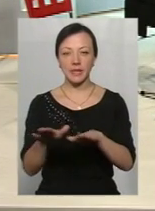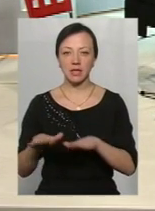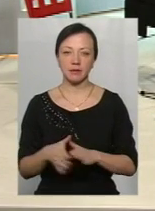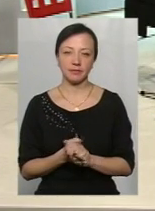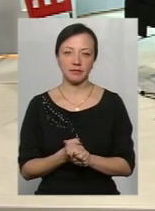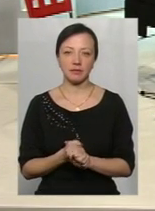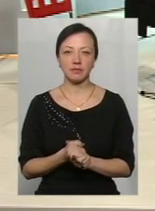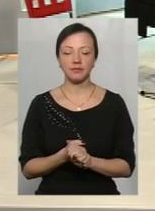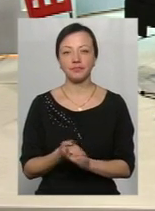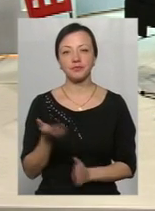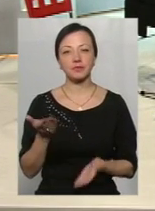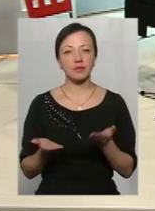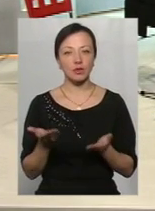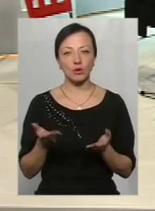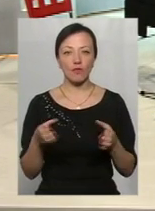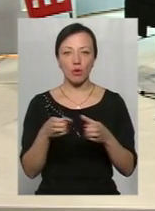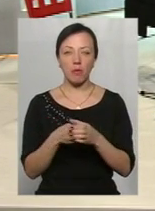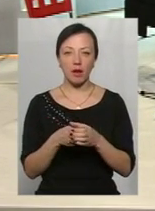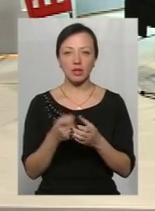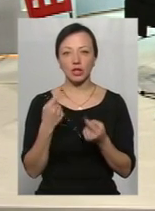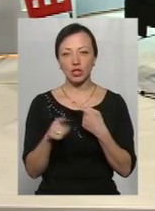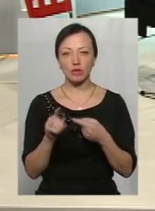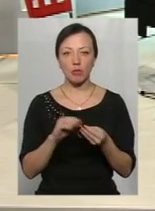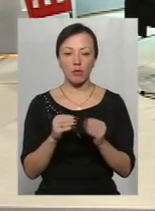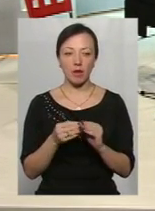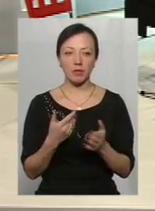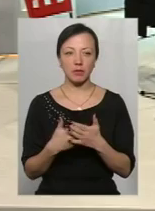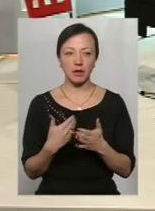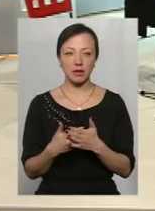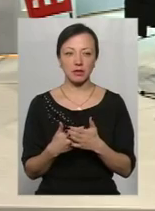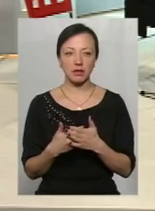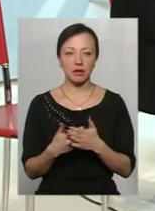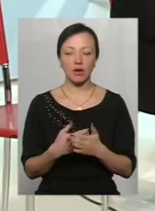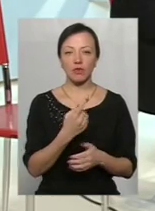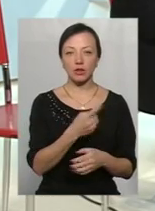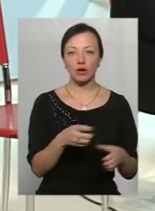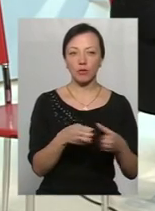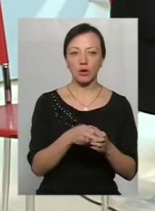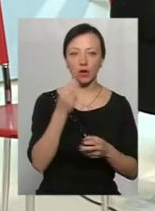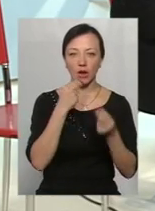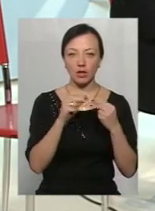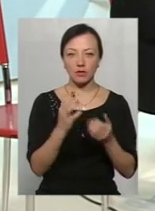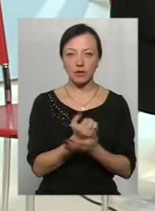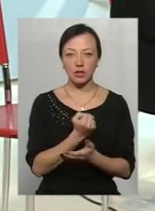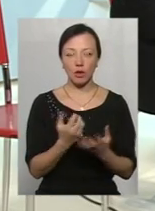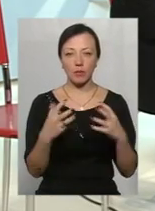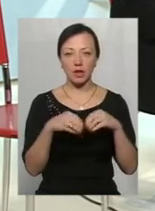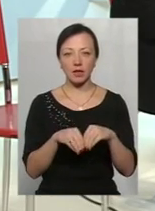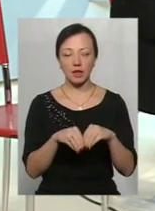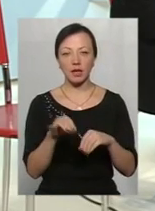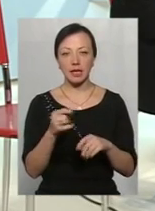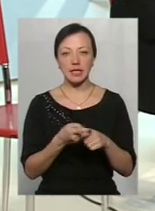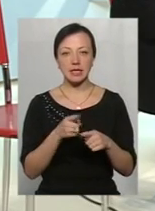в громади трохи там інші проблеми, до прикладу, в одних громад краще вийшло об'єднання і